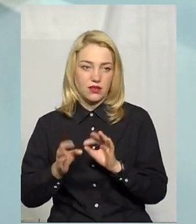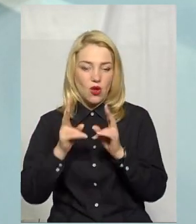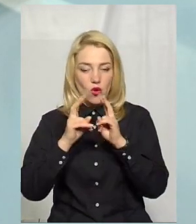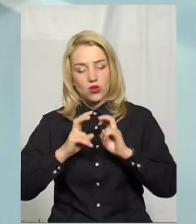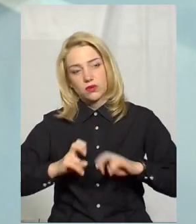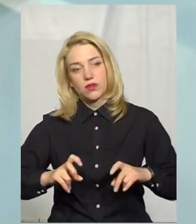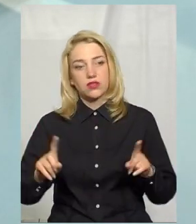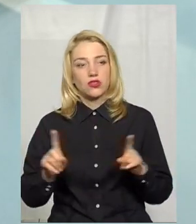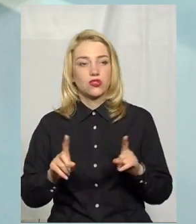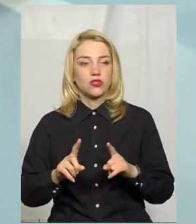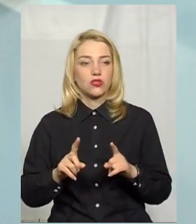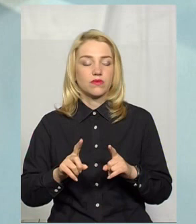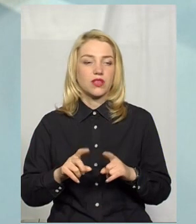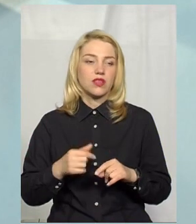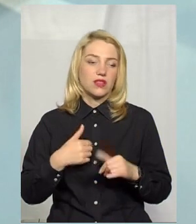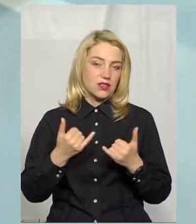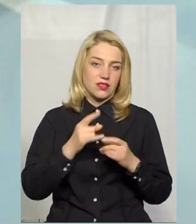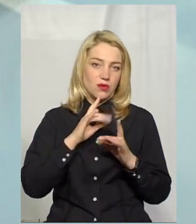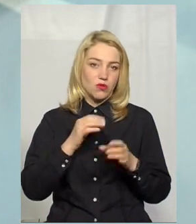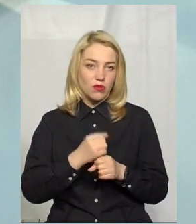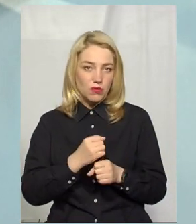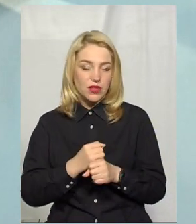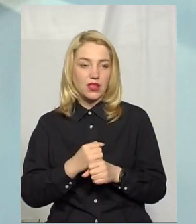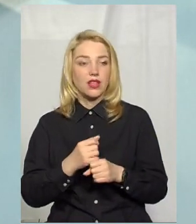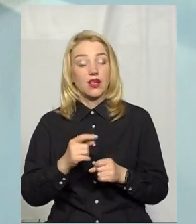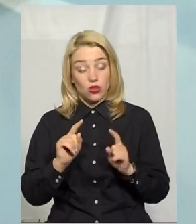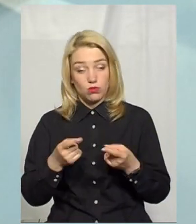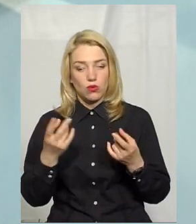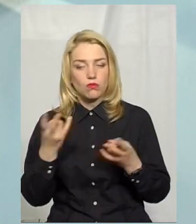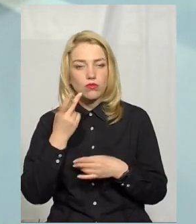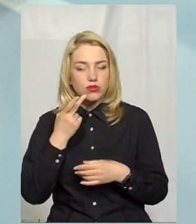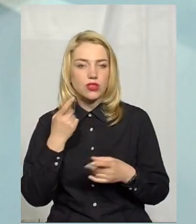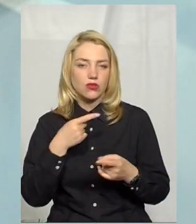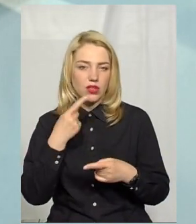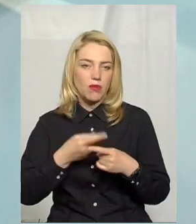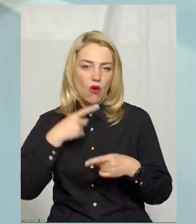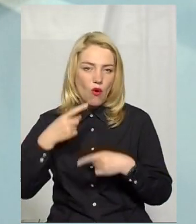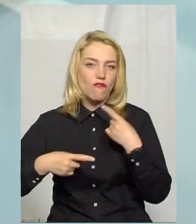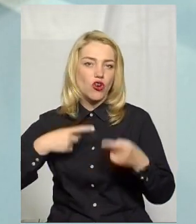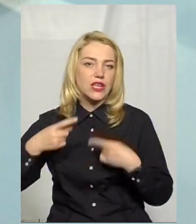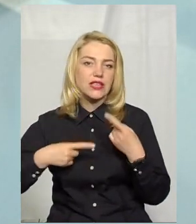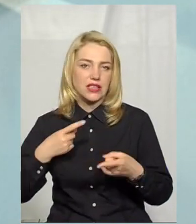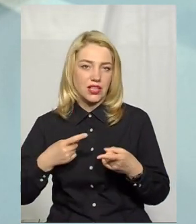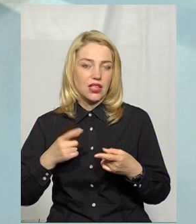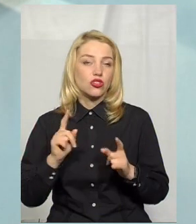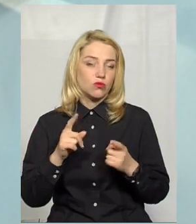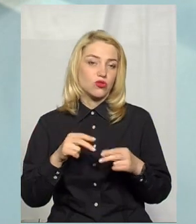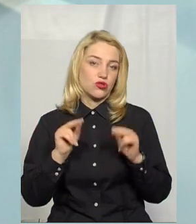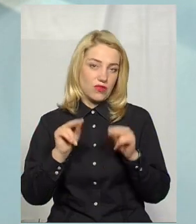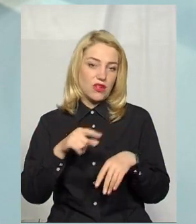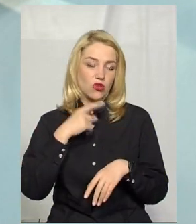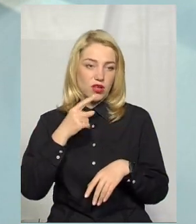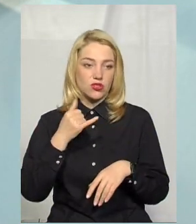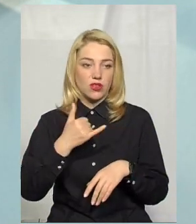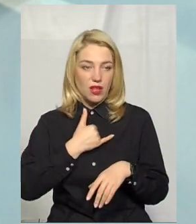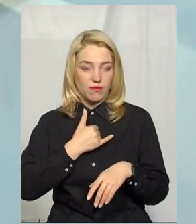розбирати Коли не буде чого розбирати Тому потрібно постійно про це говорити Тому що відверто кажучи